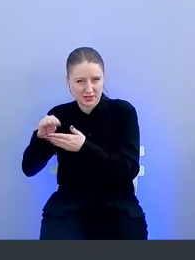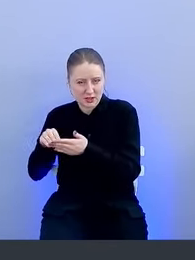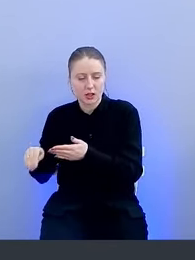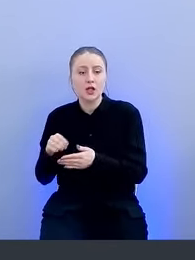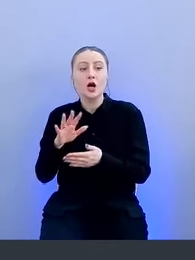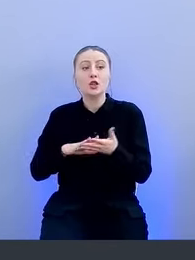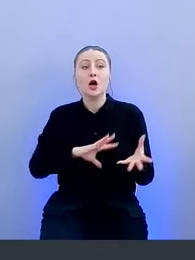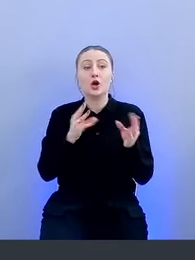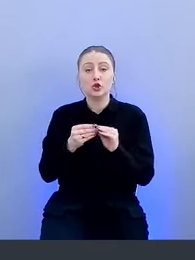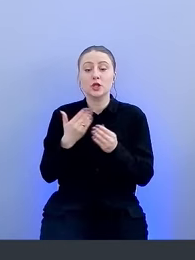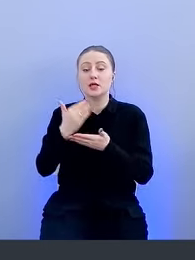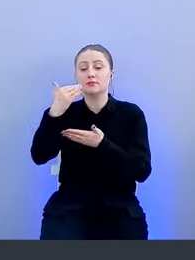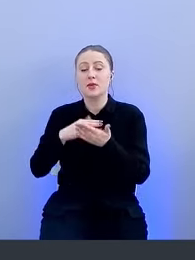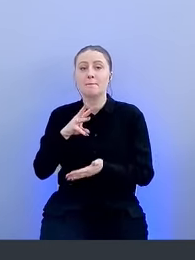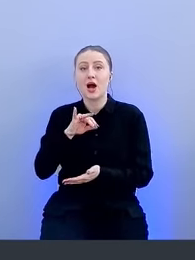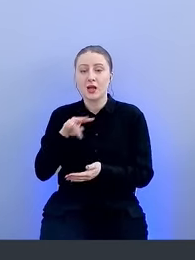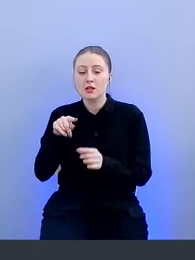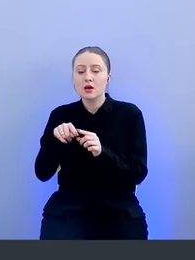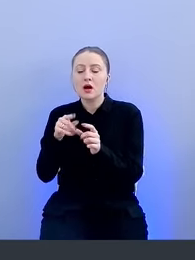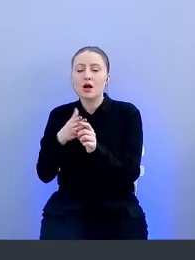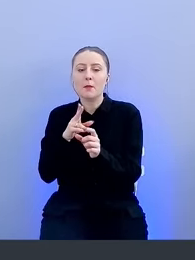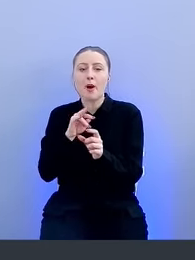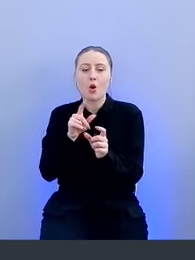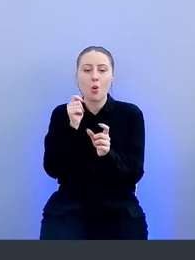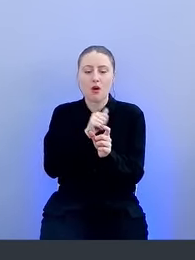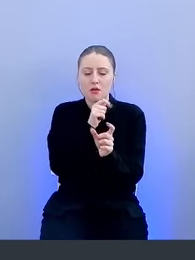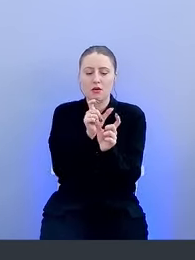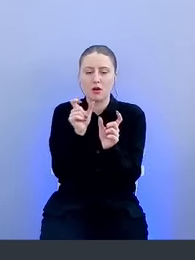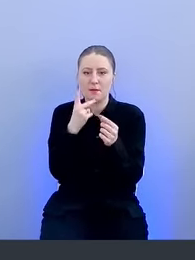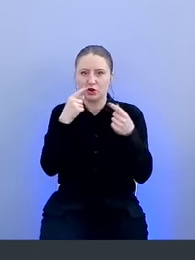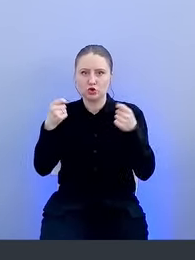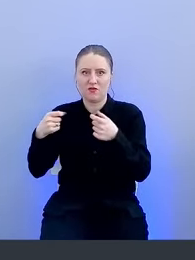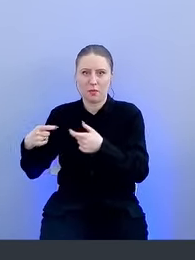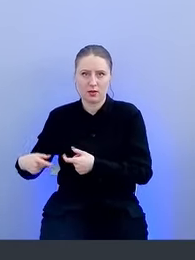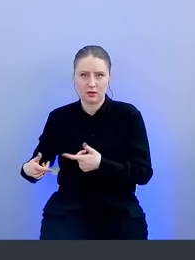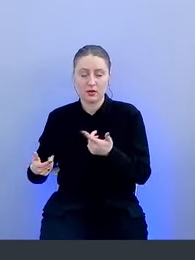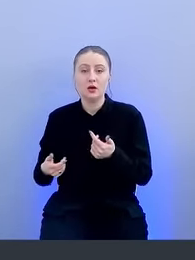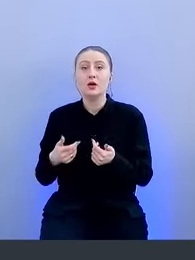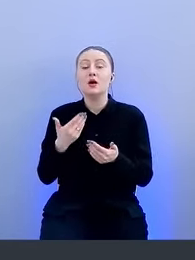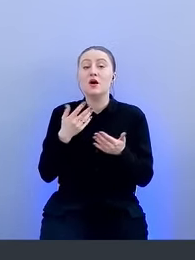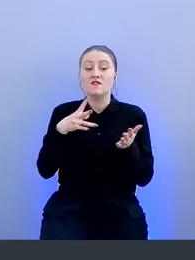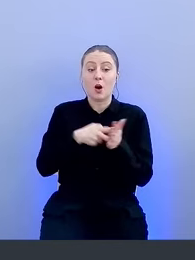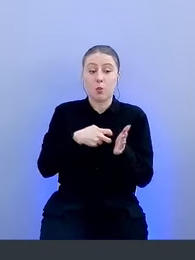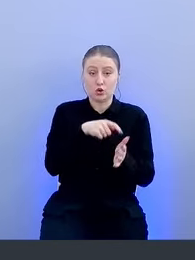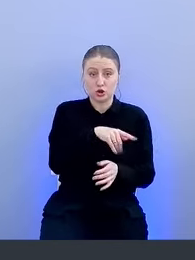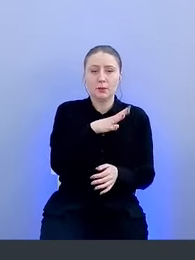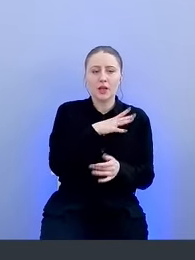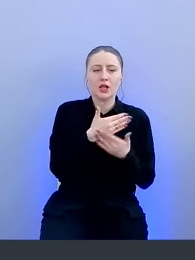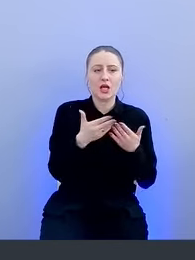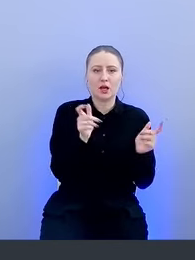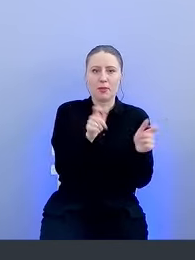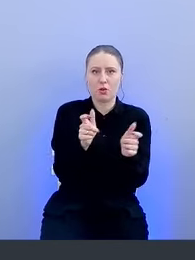имели список e-mail, чей пароль совпал в момент проверки. На тот момент у нас в почте было какое-то количество блокировок.